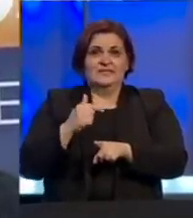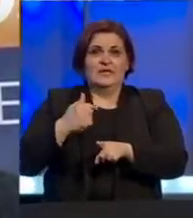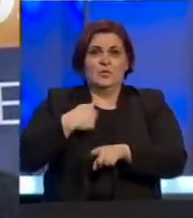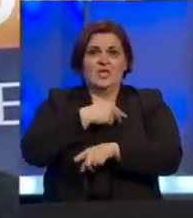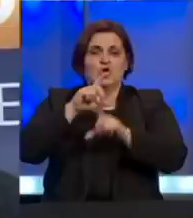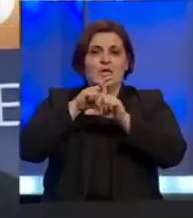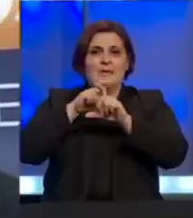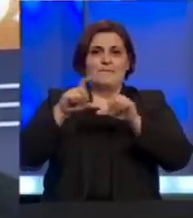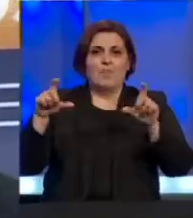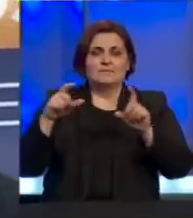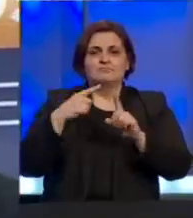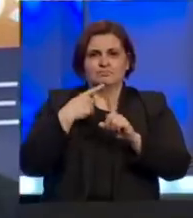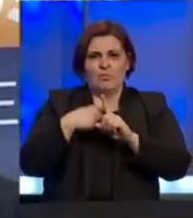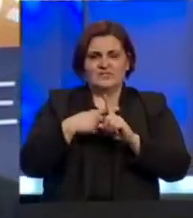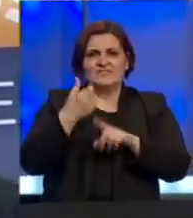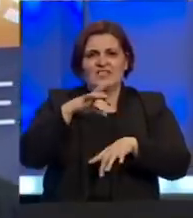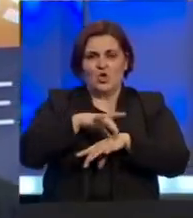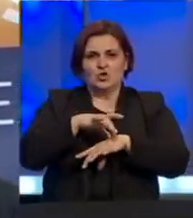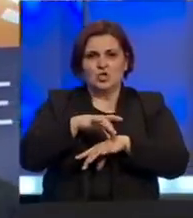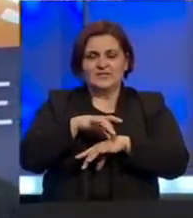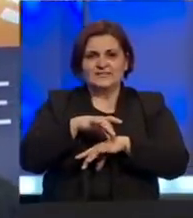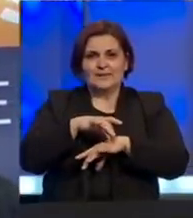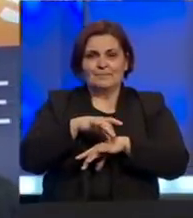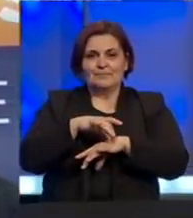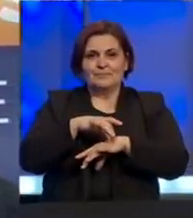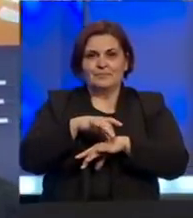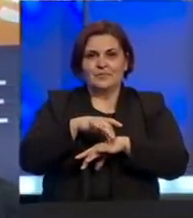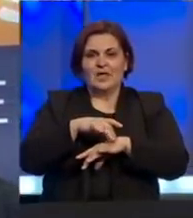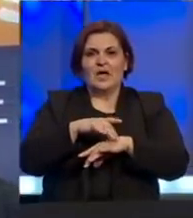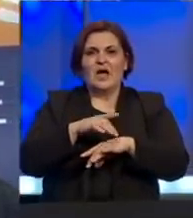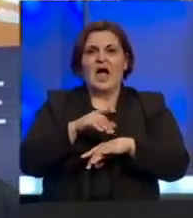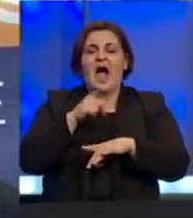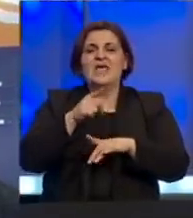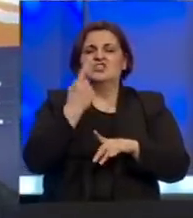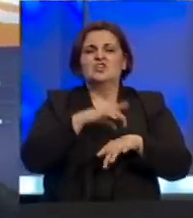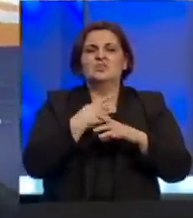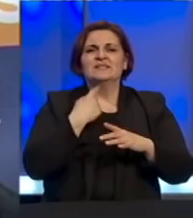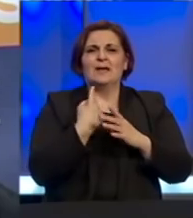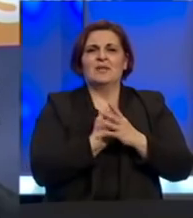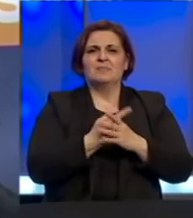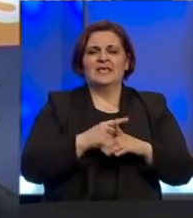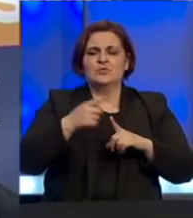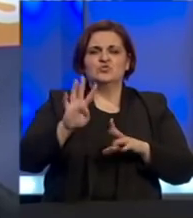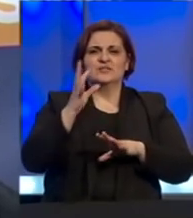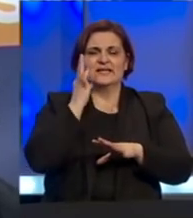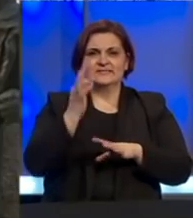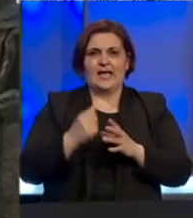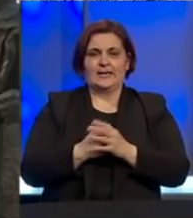klinici pozitivna, a jedna liječnica je također u samoizolaciji tijekom idući 14 dana.